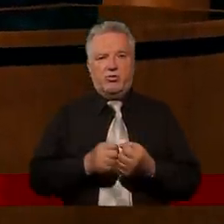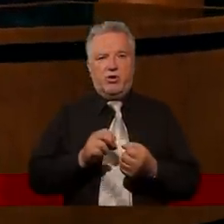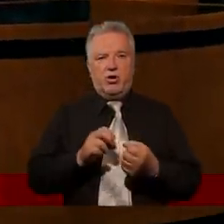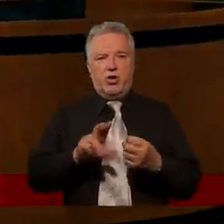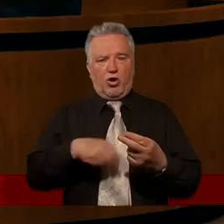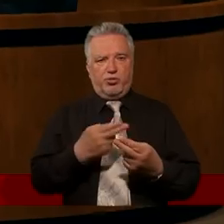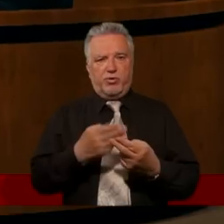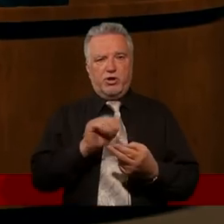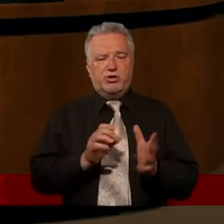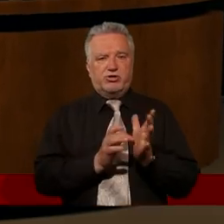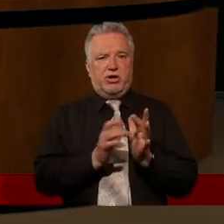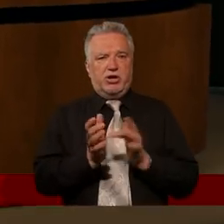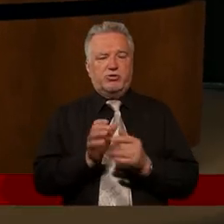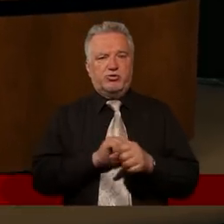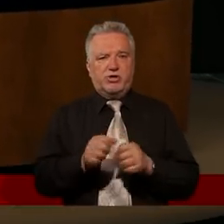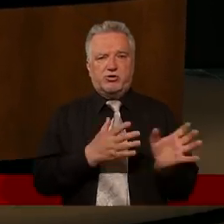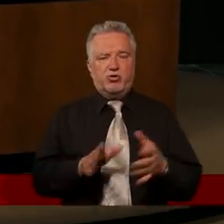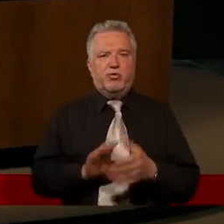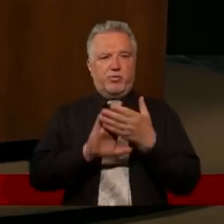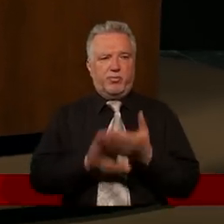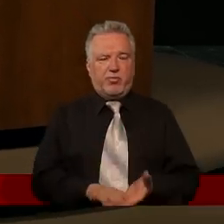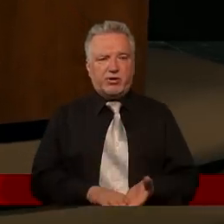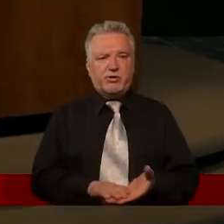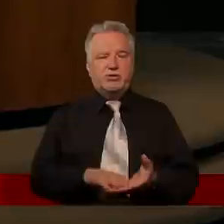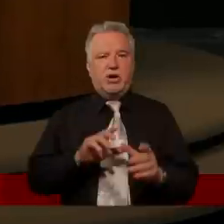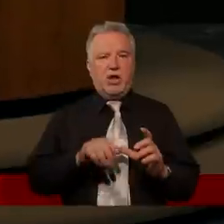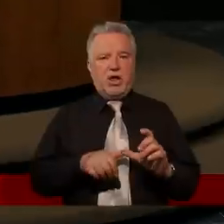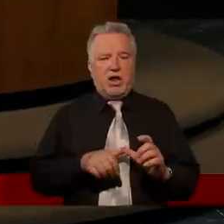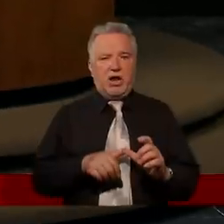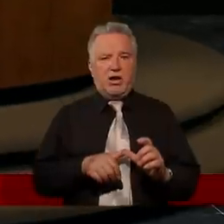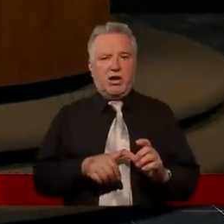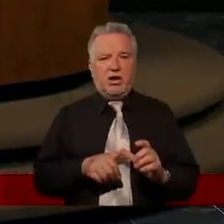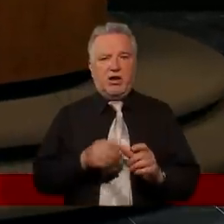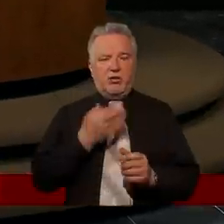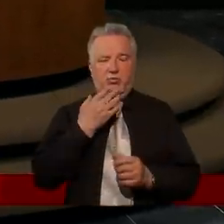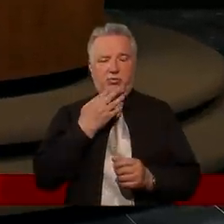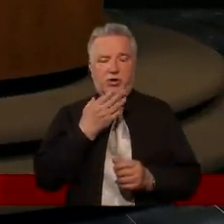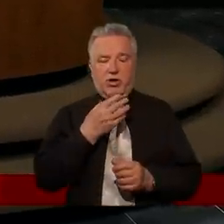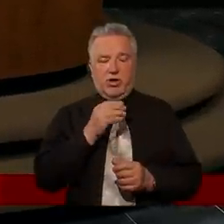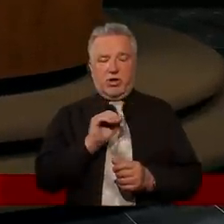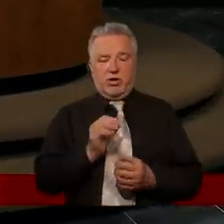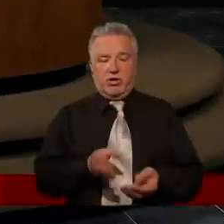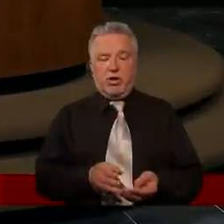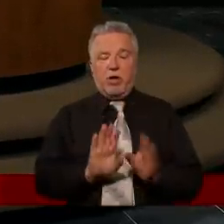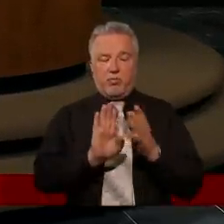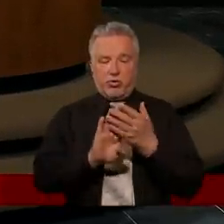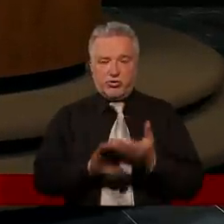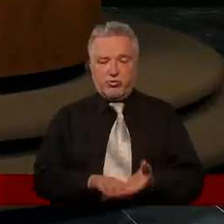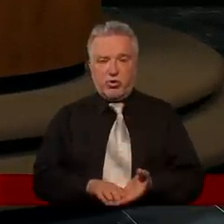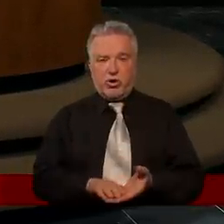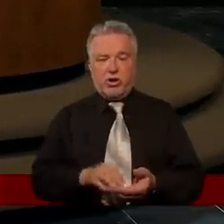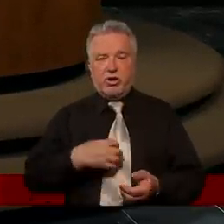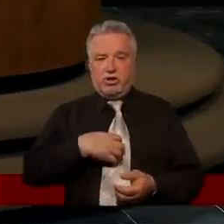zawsze przebaczać, ale z drugiej strony jakby jest pewna granica, która mówi, słuchaj, ale ja nie dam sobie naigrywać z mojego ciągłego